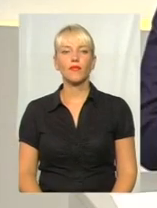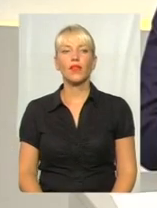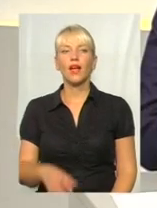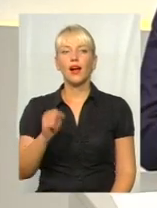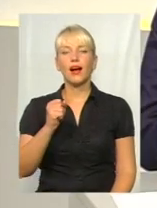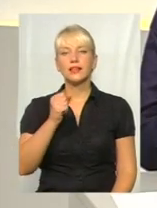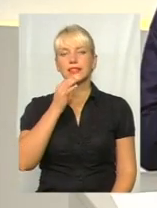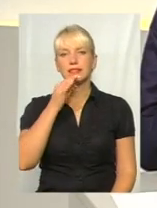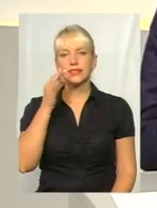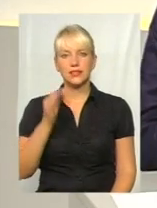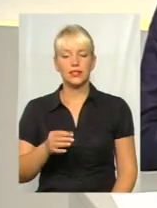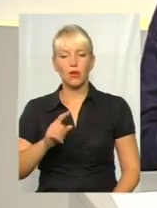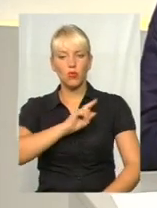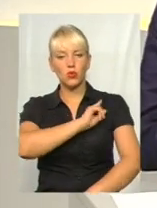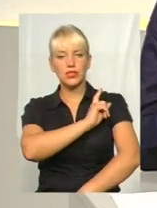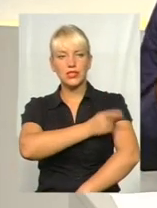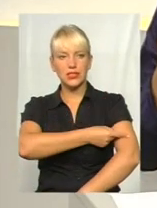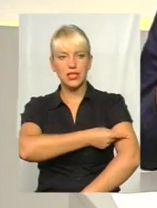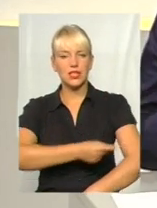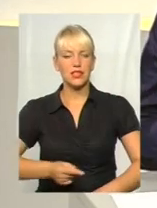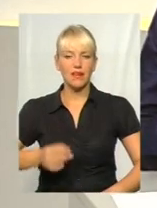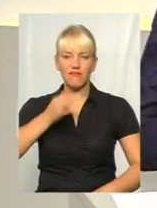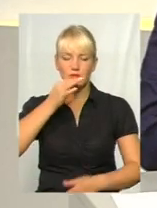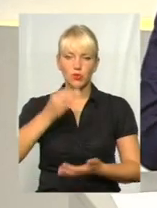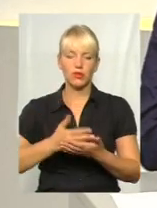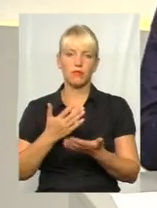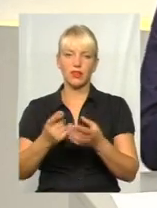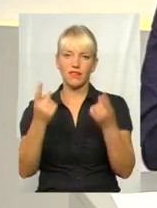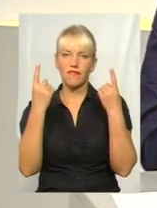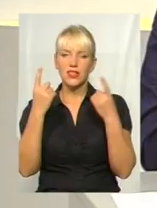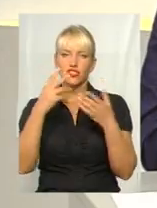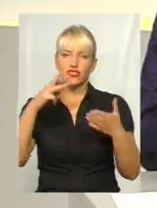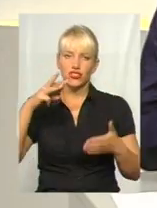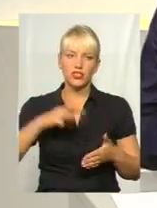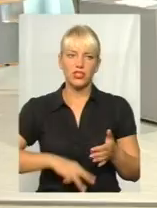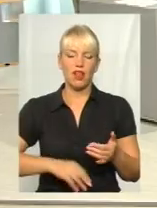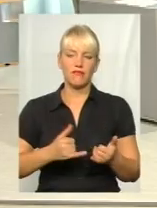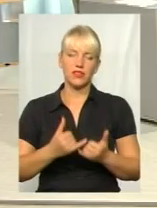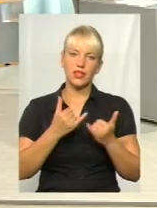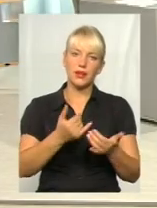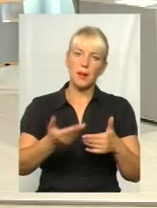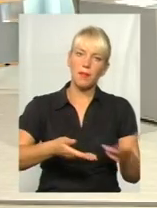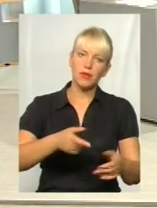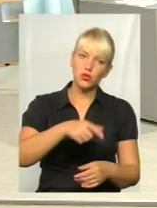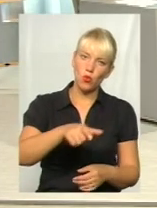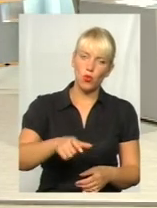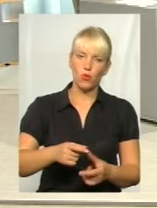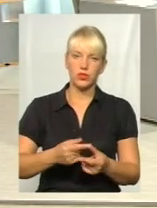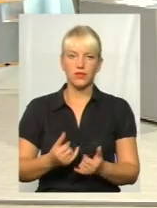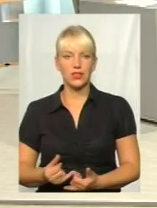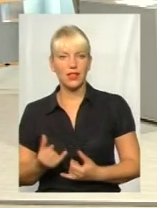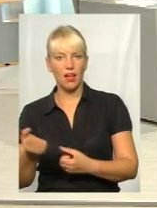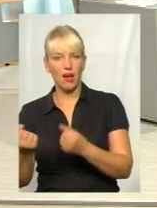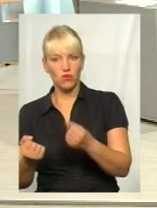посилення відповідальності, можливо, великі штрафи і для пішоходів, і для автомобілістів змінили б ситуацію?